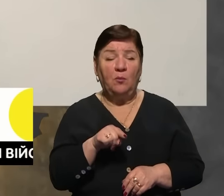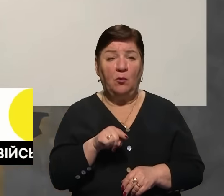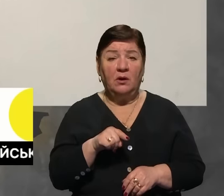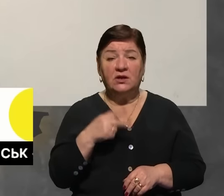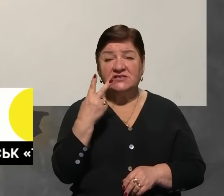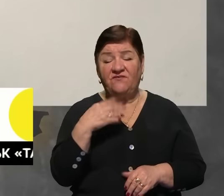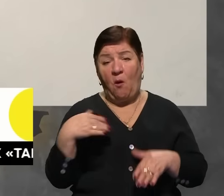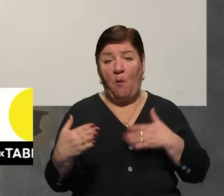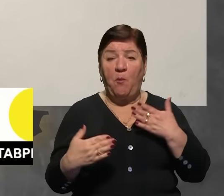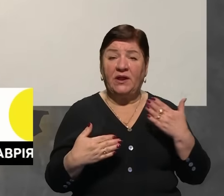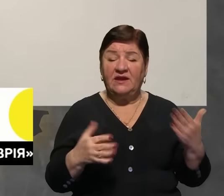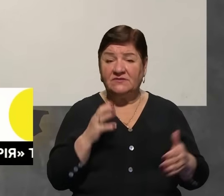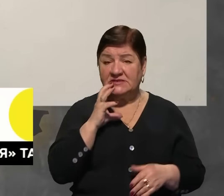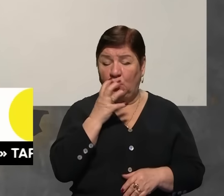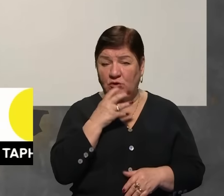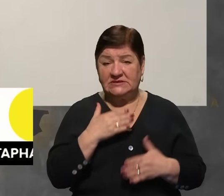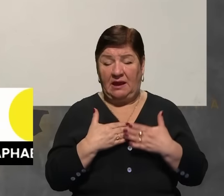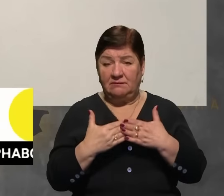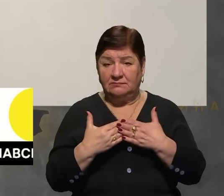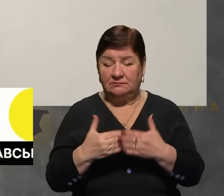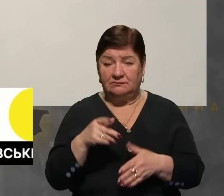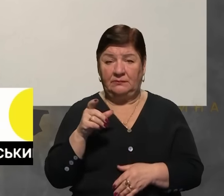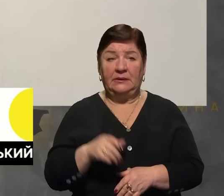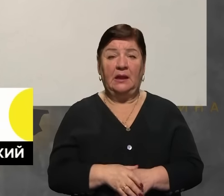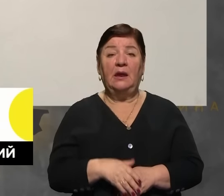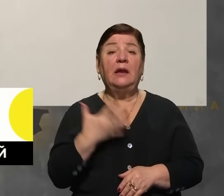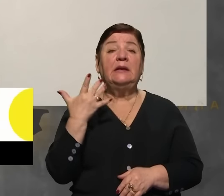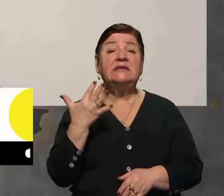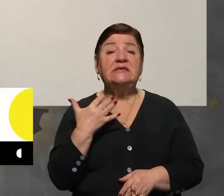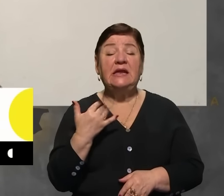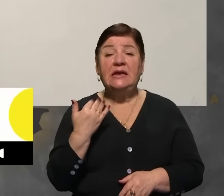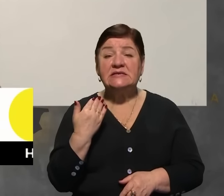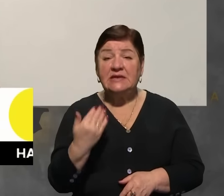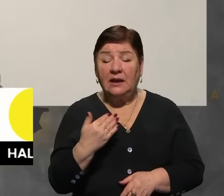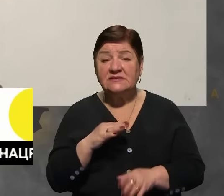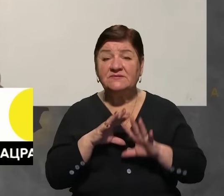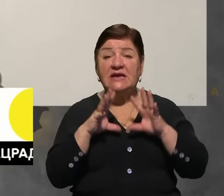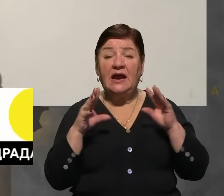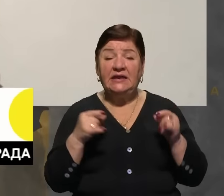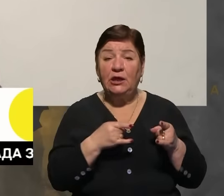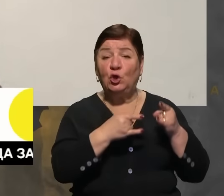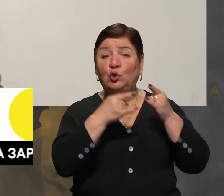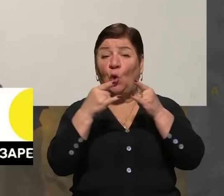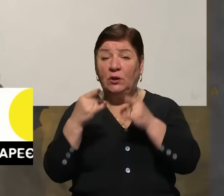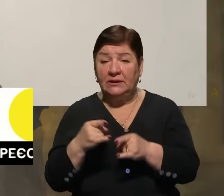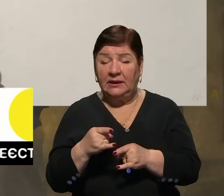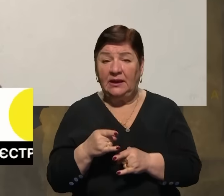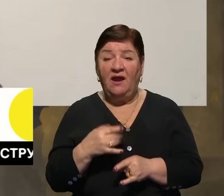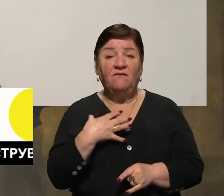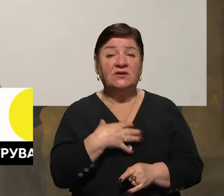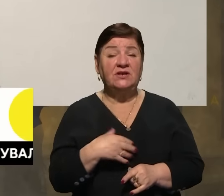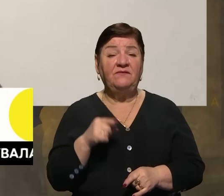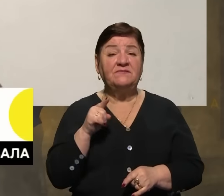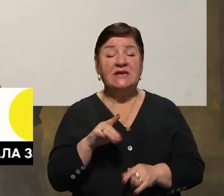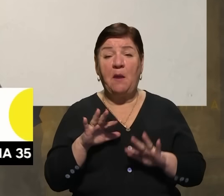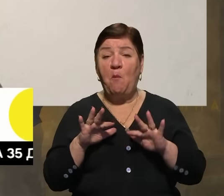боків досить серйозний вплив. Пан Олександр, а наскільки зараз, взагалі, ФПВ-дрони і дрони важливі в цей